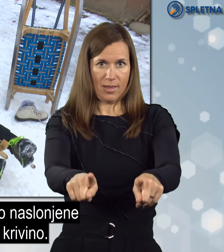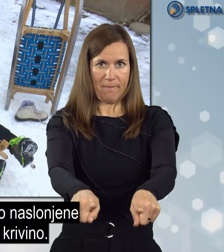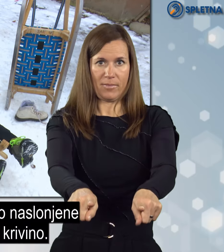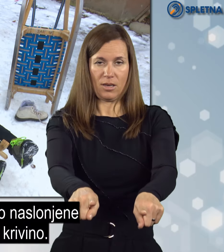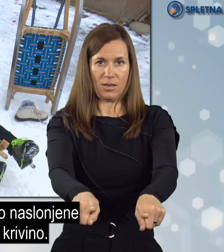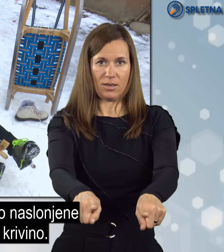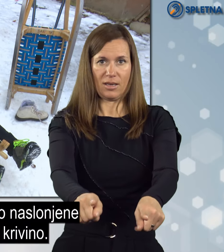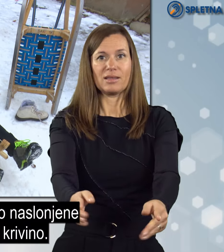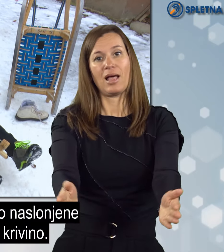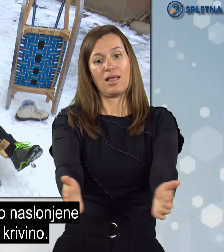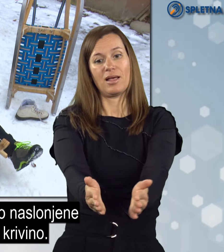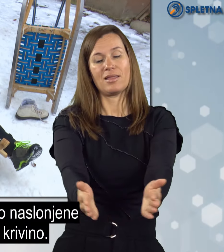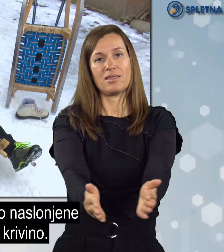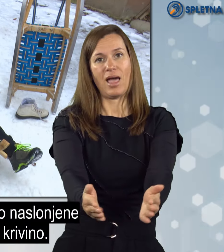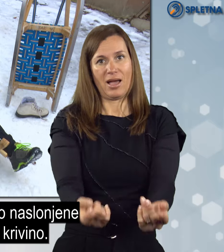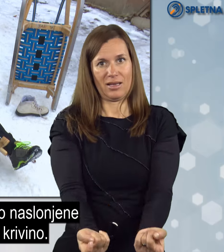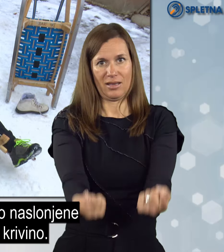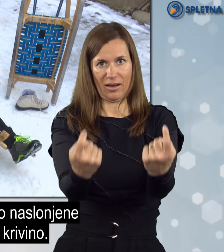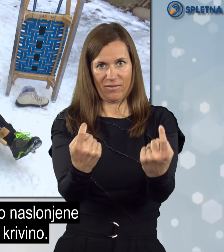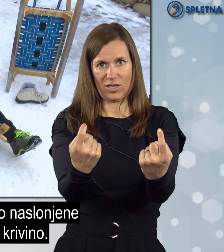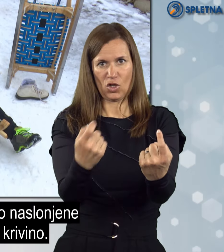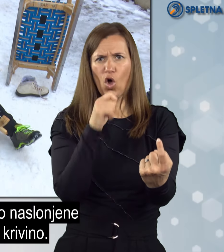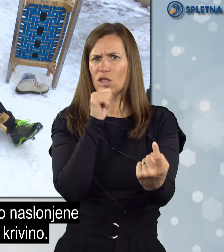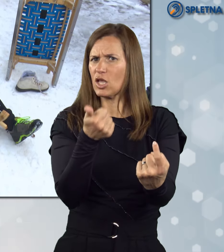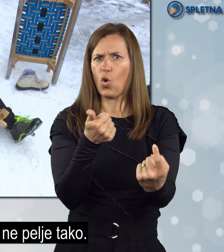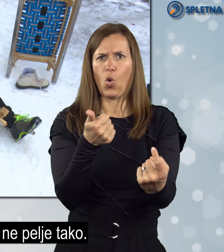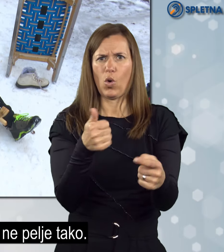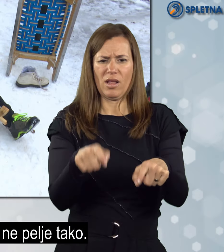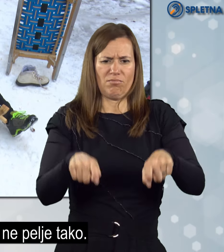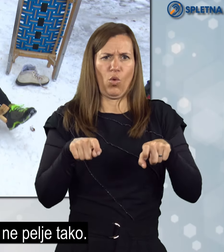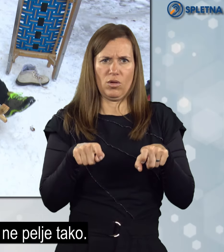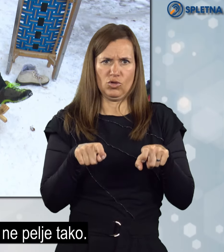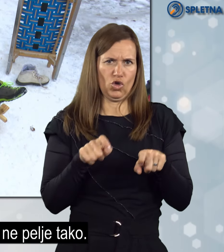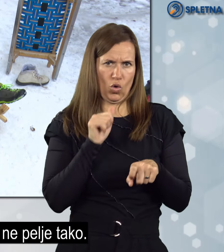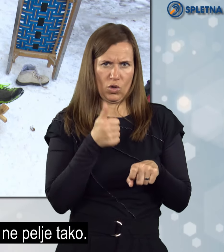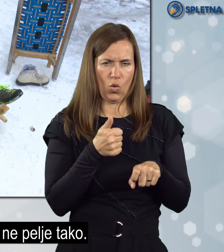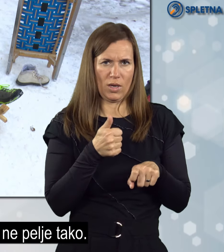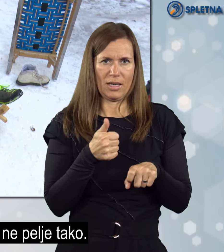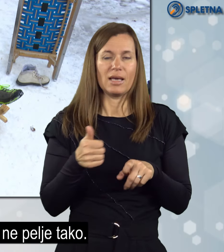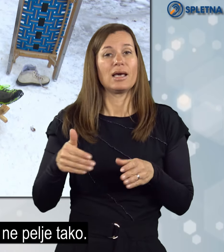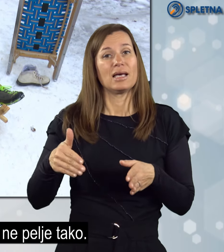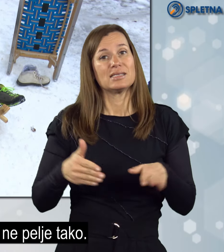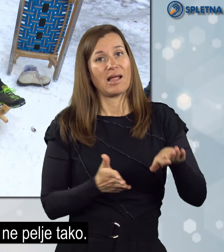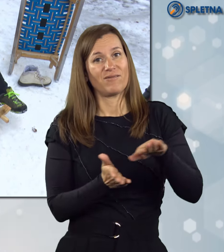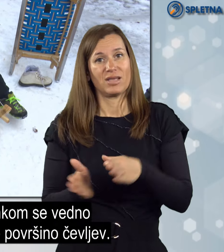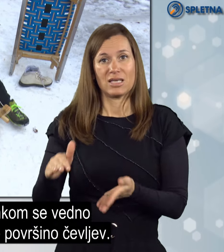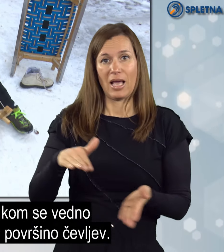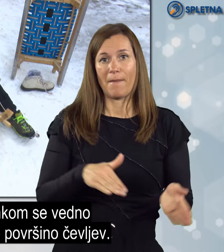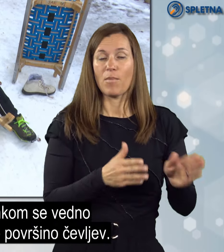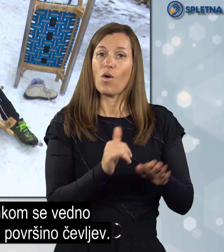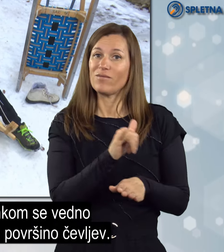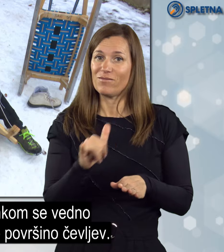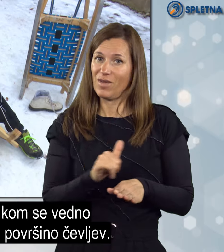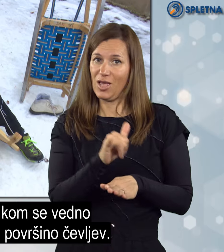Noge so zmeraj naslovnjene na krivino, nikoli se ne pelje tako. zavira,